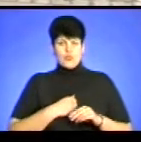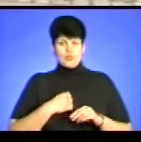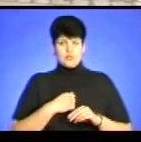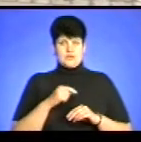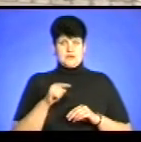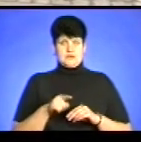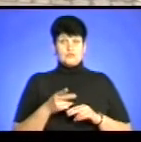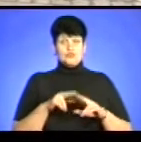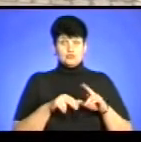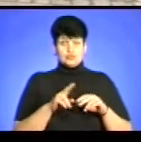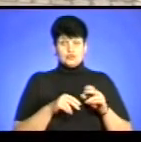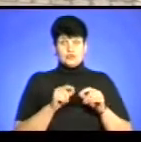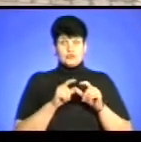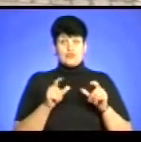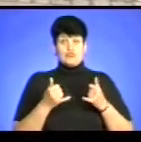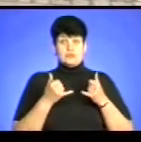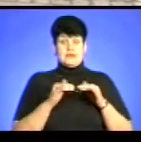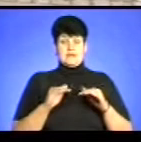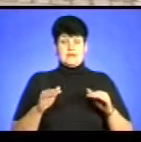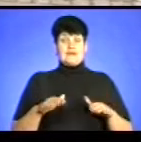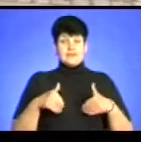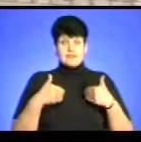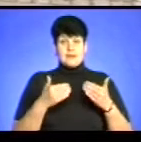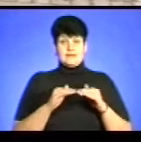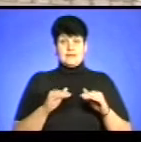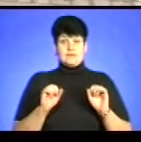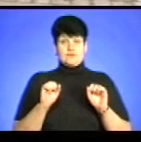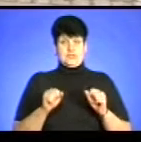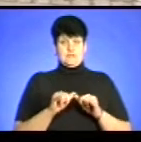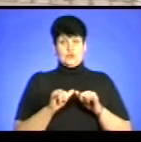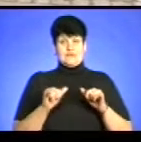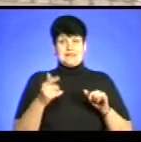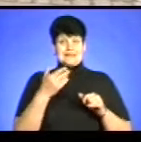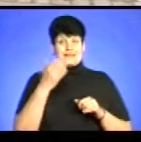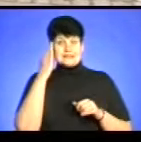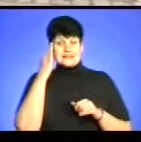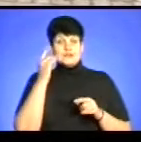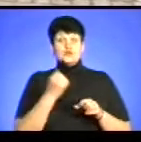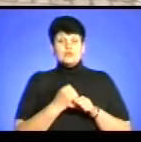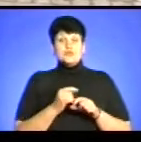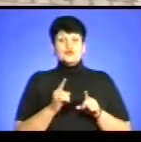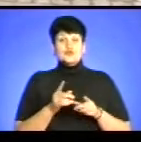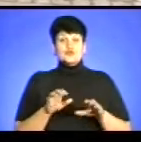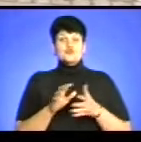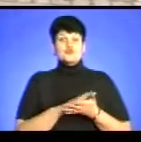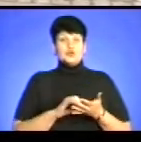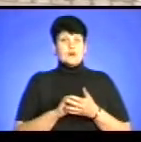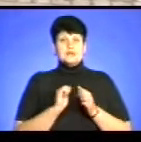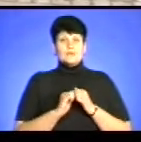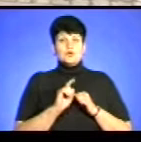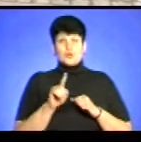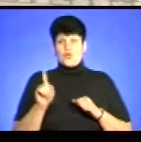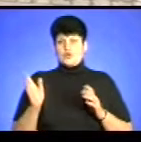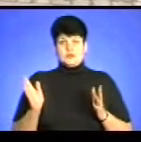збудуйте якусь школу для дітей, дайте дітям можливість розвивати їхні таланти, зробіть щось. Зруйнувати може кожен. Для